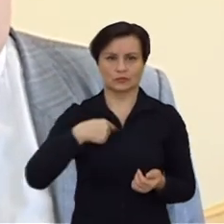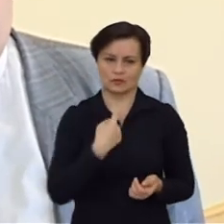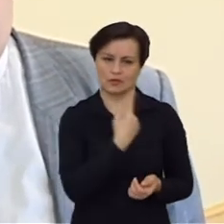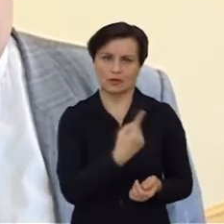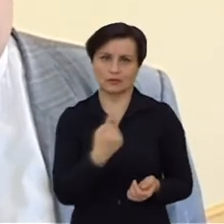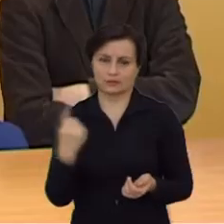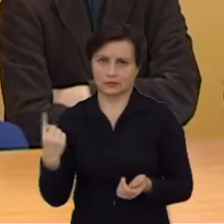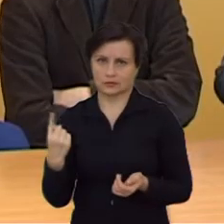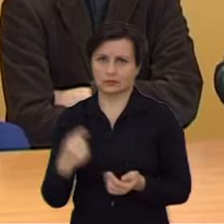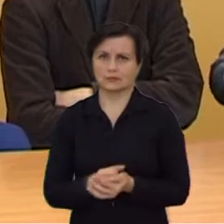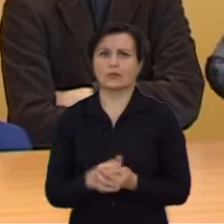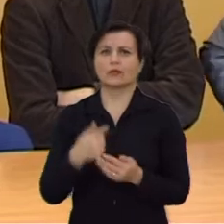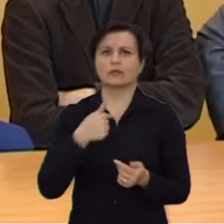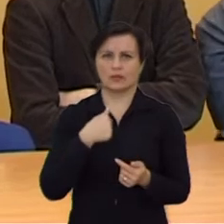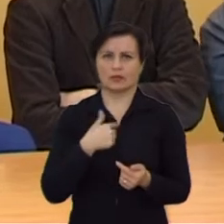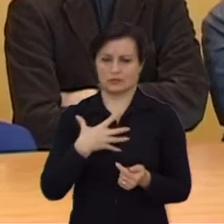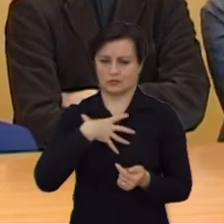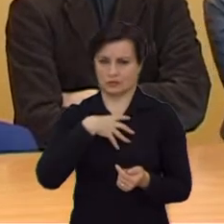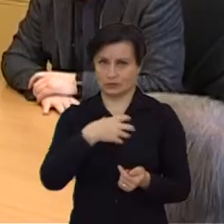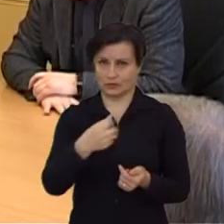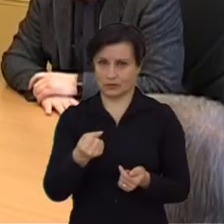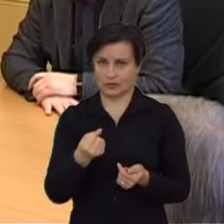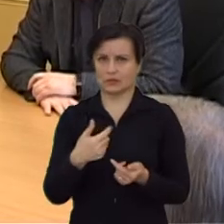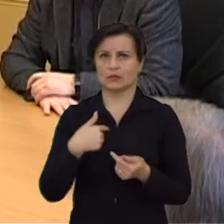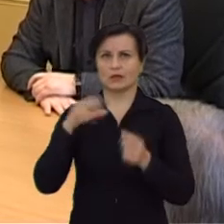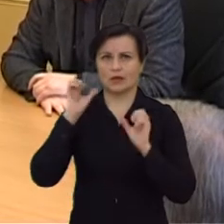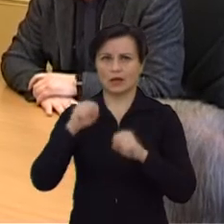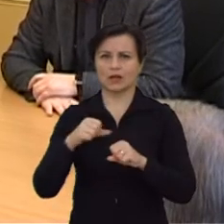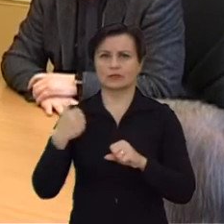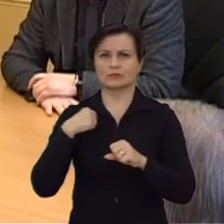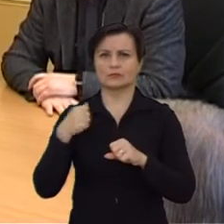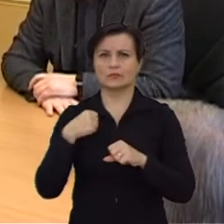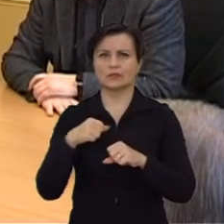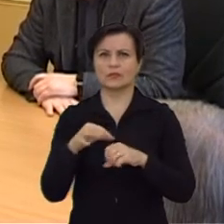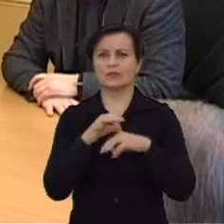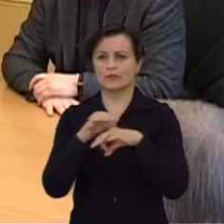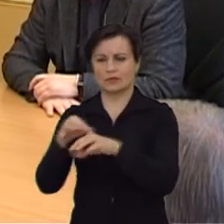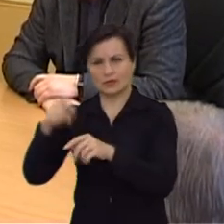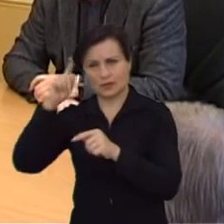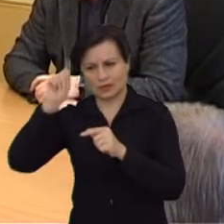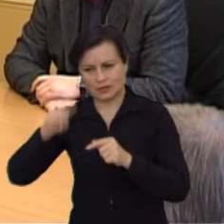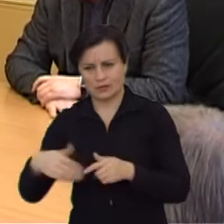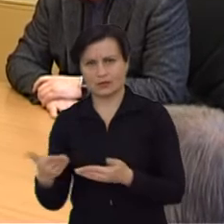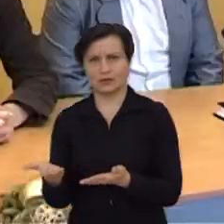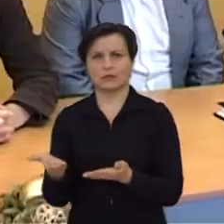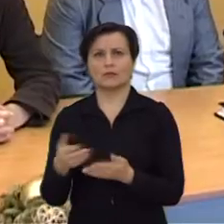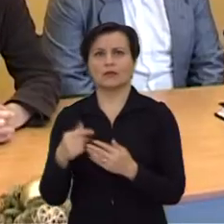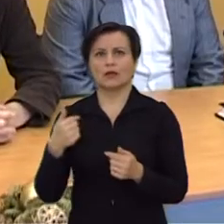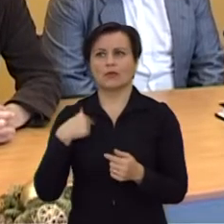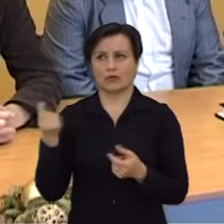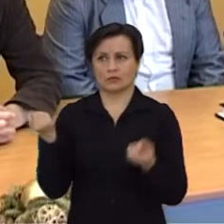nes mes iš dvasinės pusės galime žmonės vesti žiganimo keliu. Savivalda, aš manau, tikrai